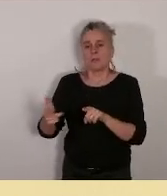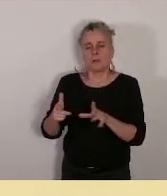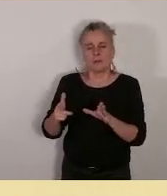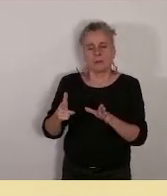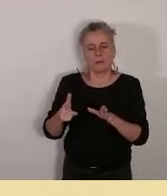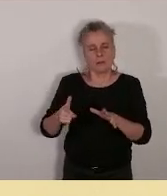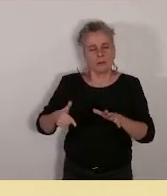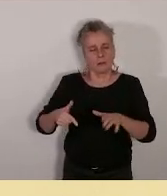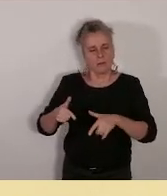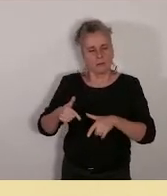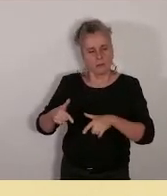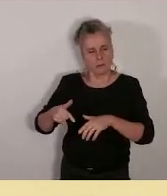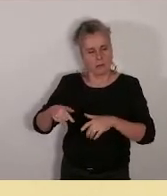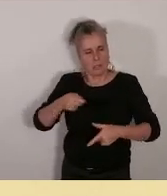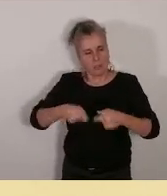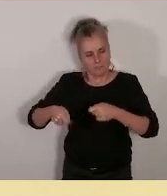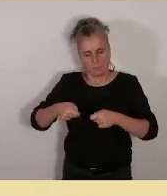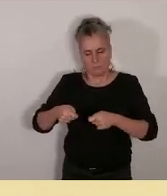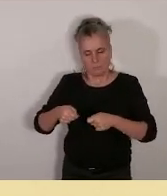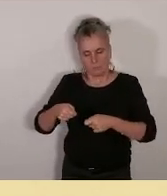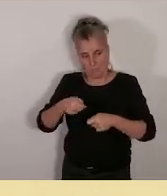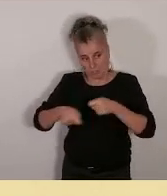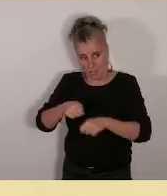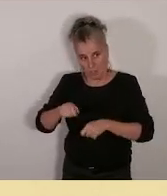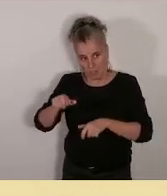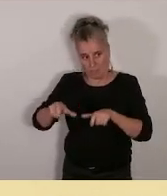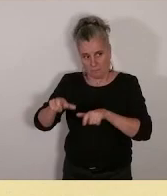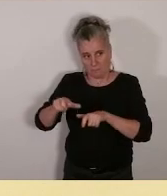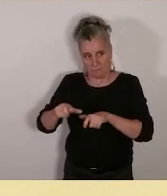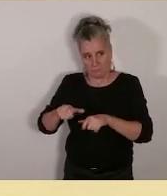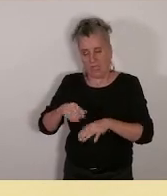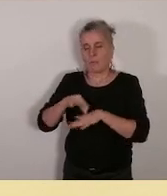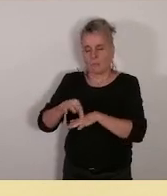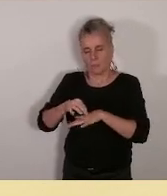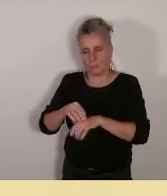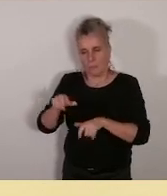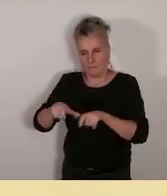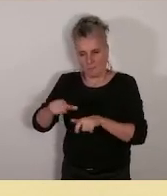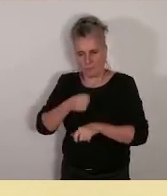ouverte pour le nettoyage des déchets au Vieux-Port et à la plage des Catalans.